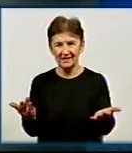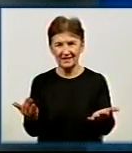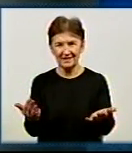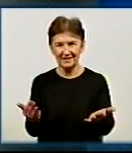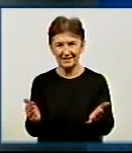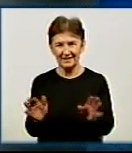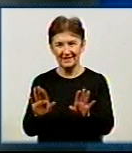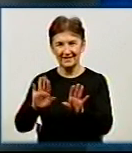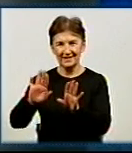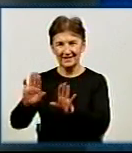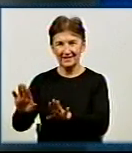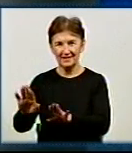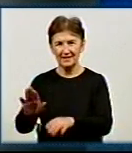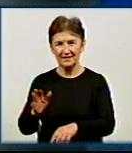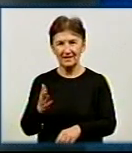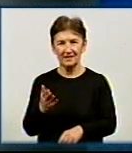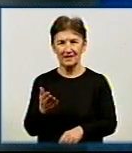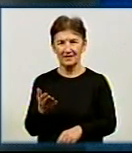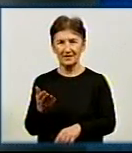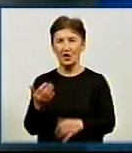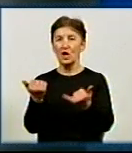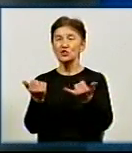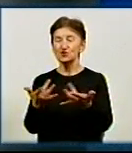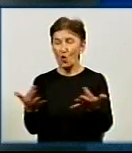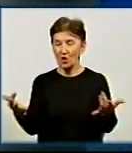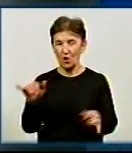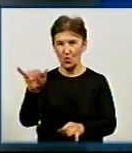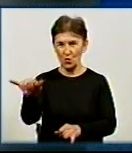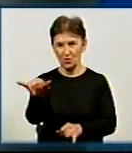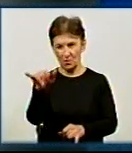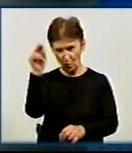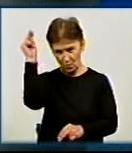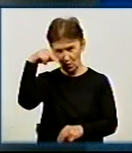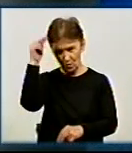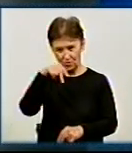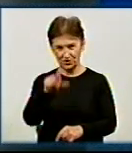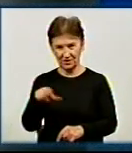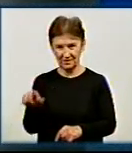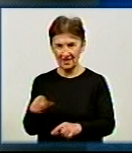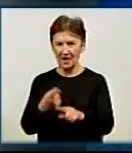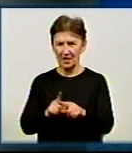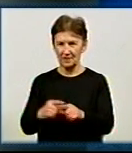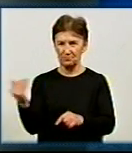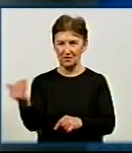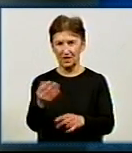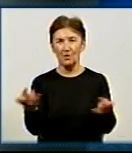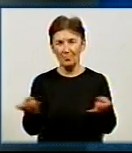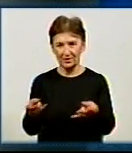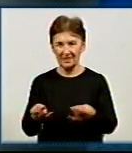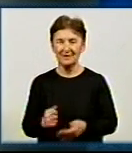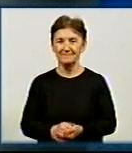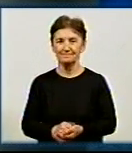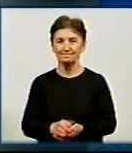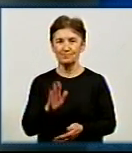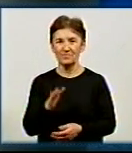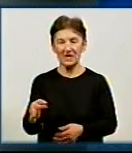Дітовецького, аби він не покинулся в області. Зараз, ви розумієте, скільки в нього учнів, тому їх потрібно підтримувати. Дякую. В